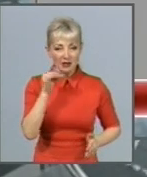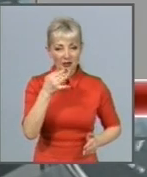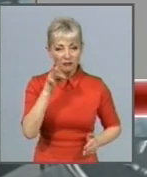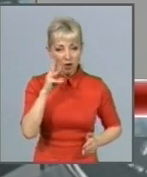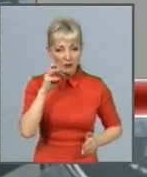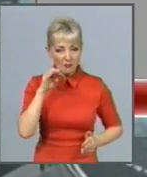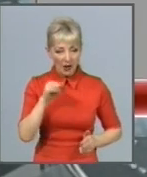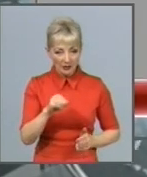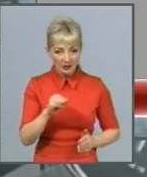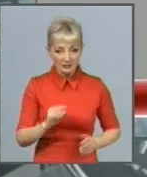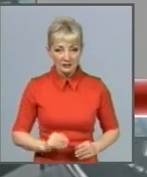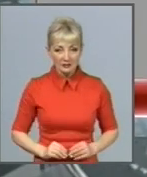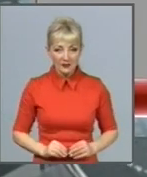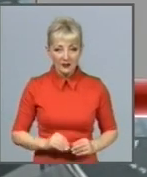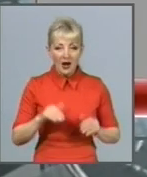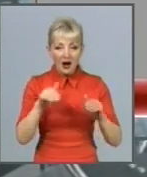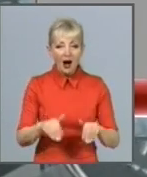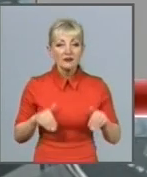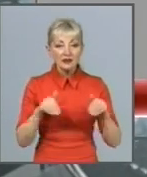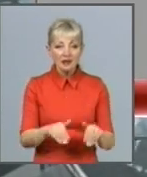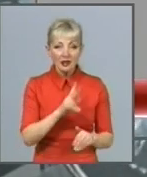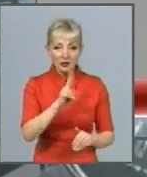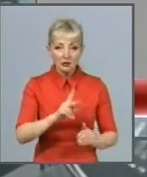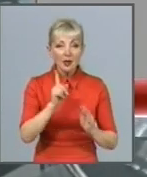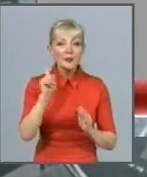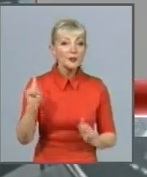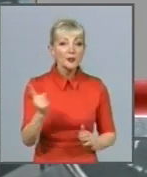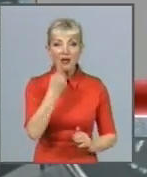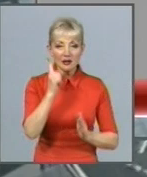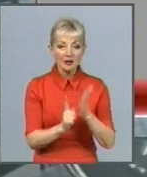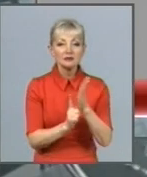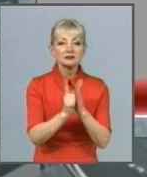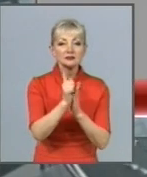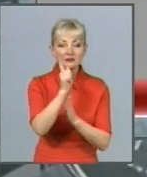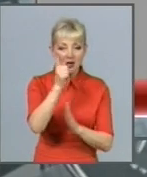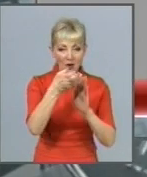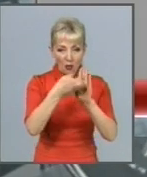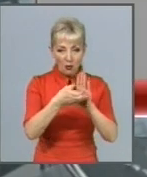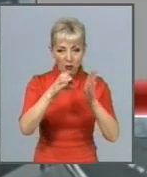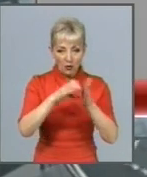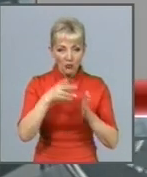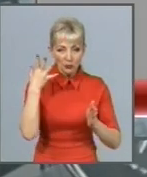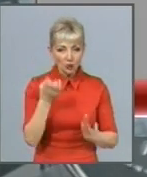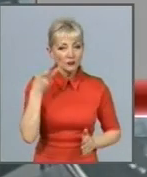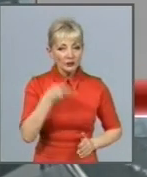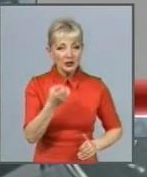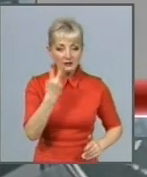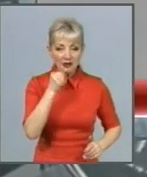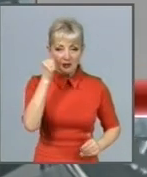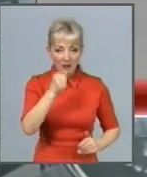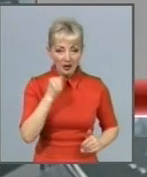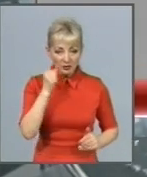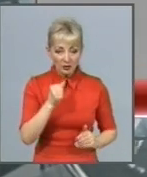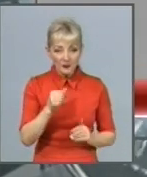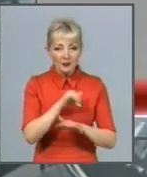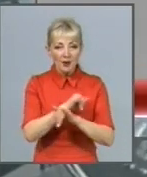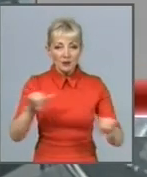В Австралії, яка першою ввела стандартизовану упаковку ще в 2012 році, поширеність куріння